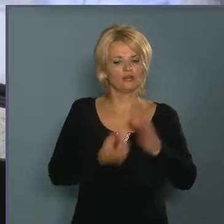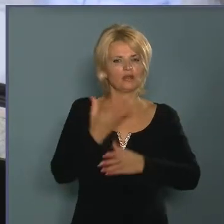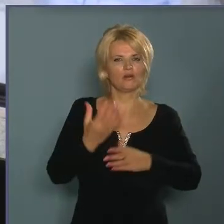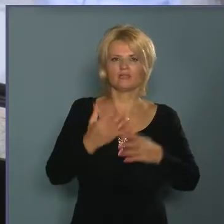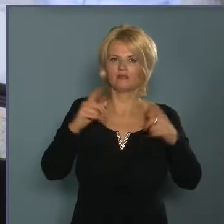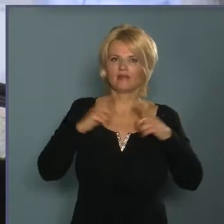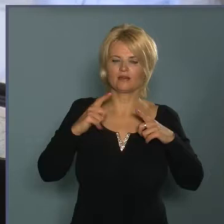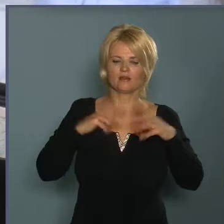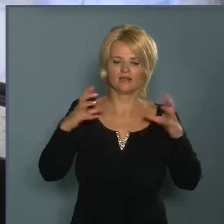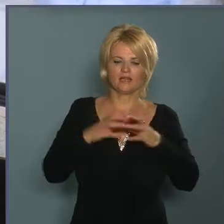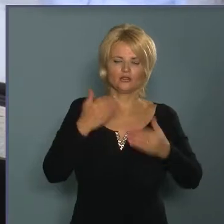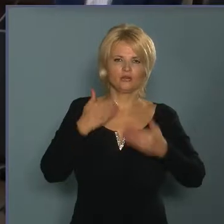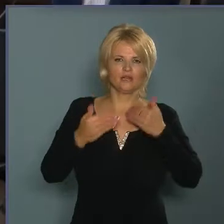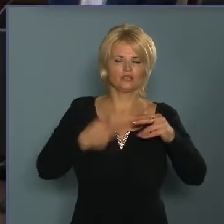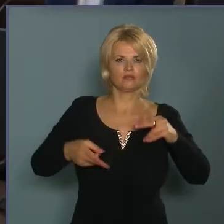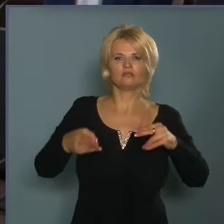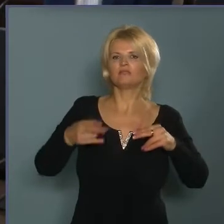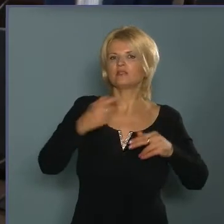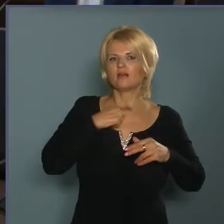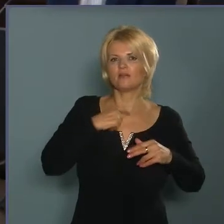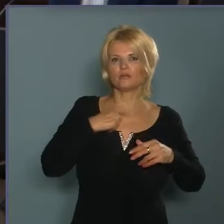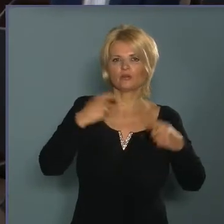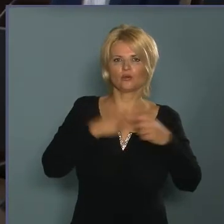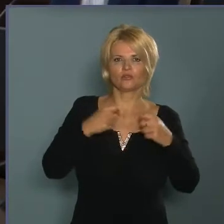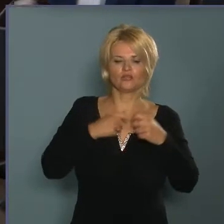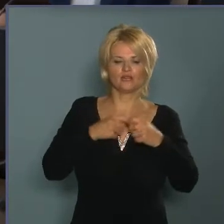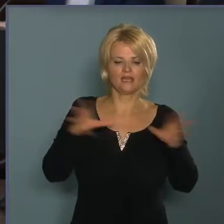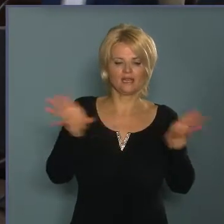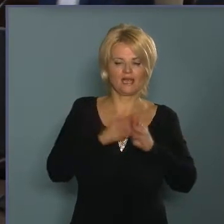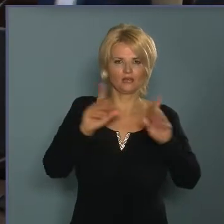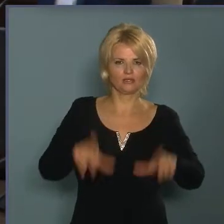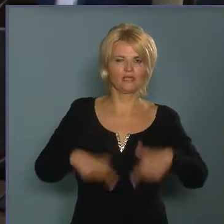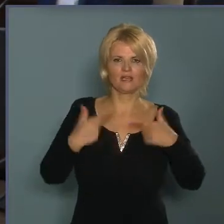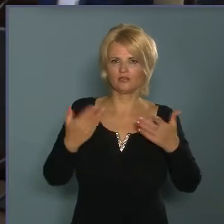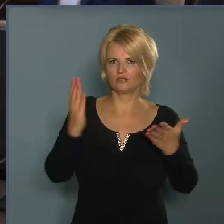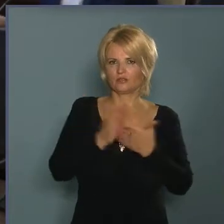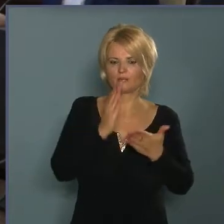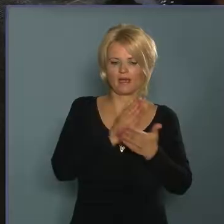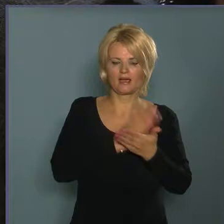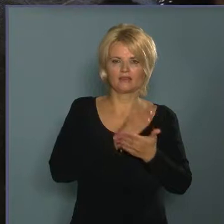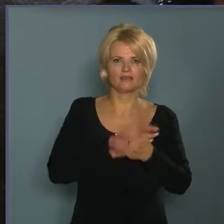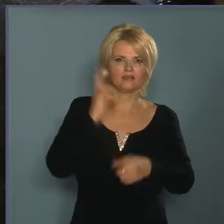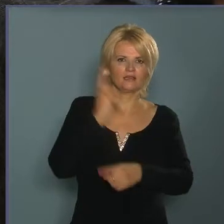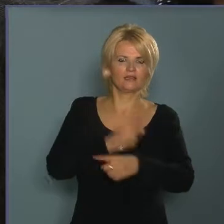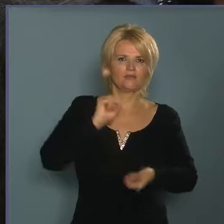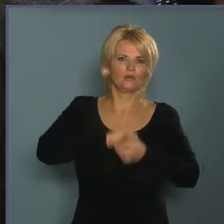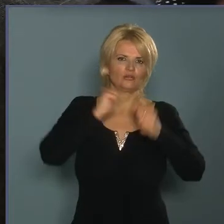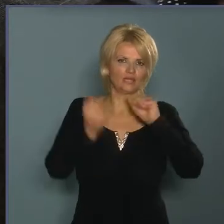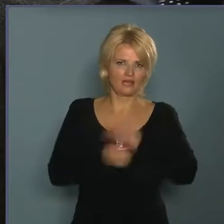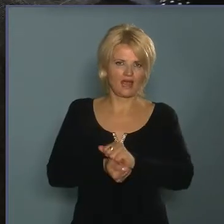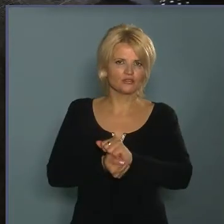várható. A testület az ülés során a többi közt szavazott a közösségi együttélés alapvető szabályairól szóló rendelet